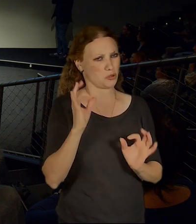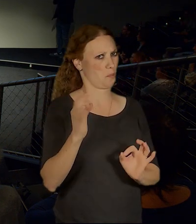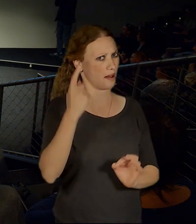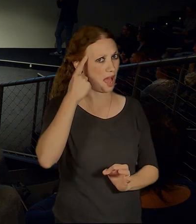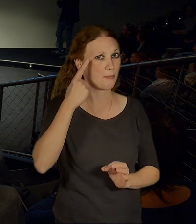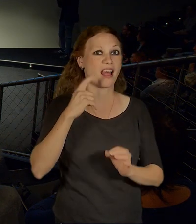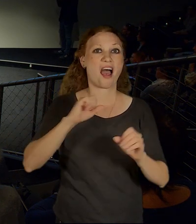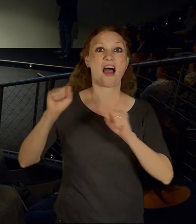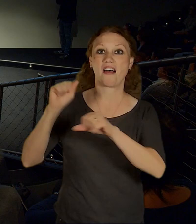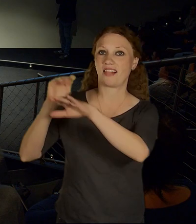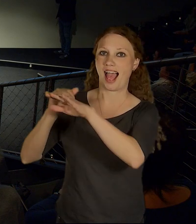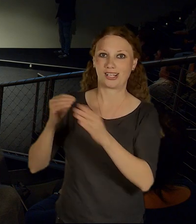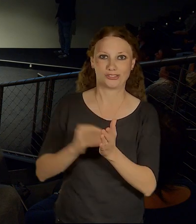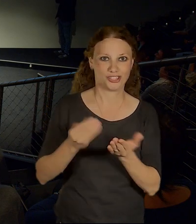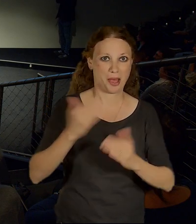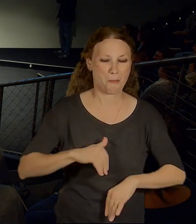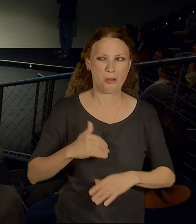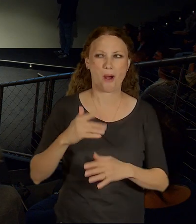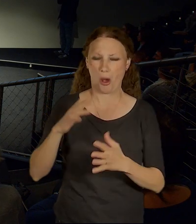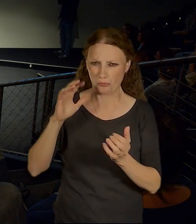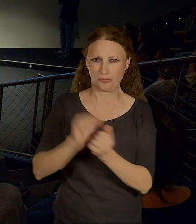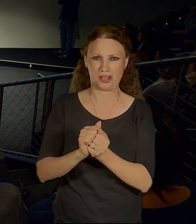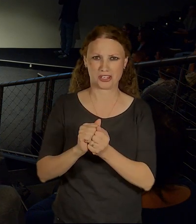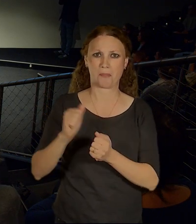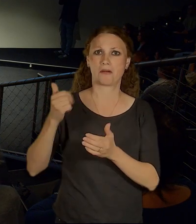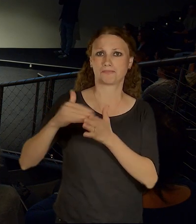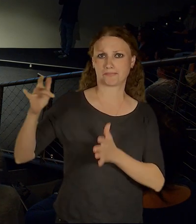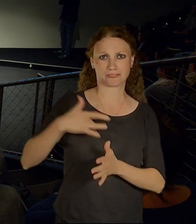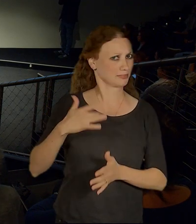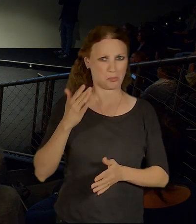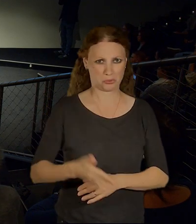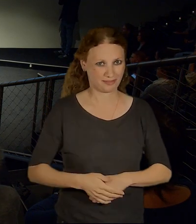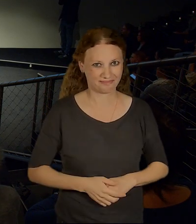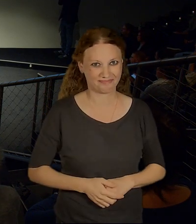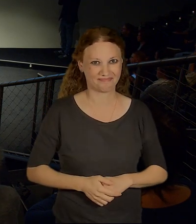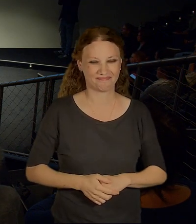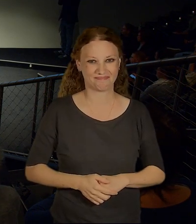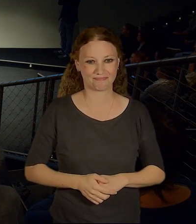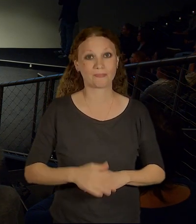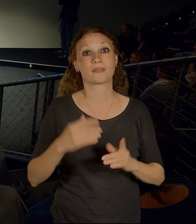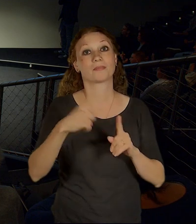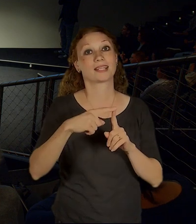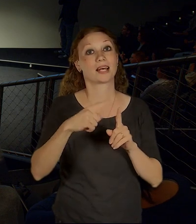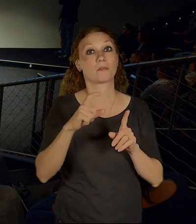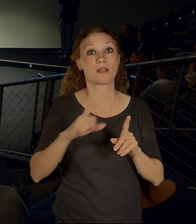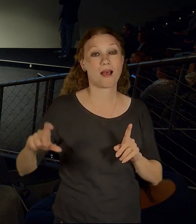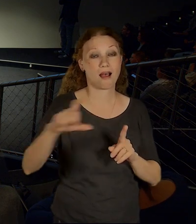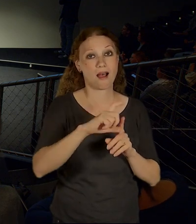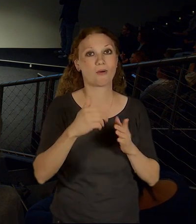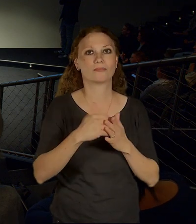odmítnout nejde. To znamená terminály, je to záležitost takový jako moderní